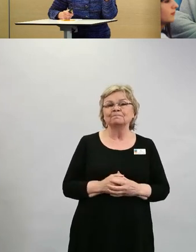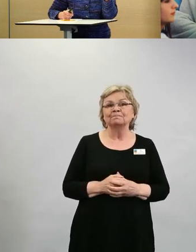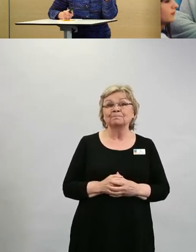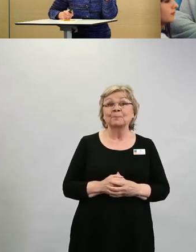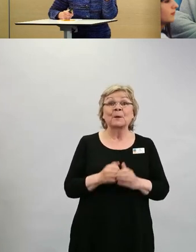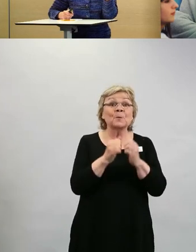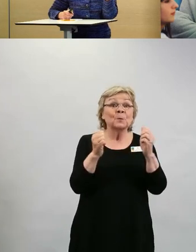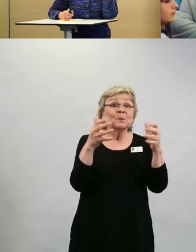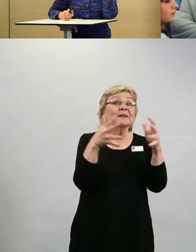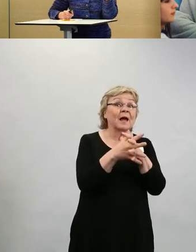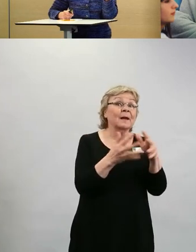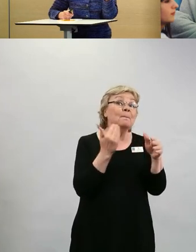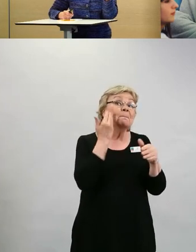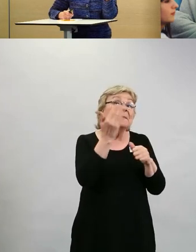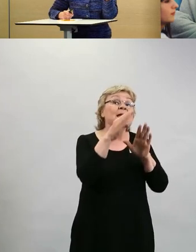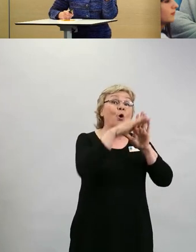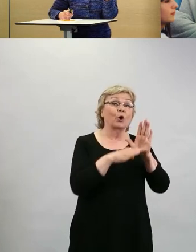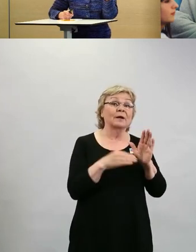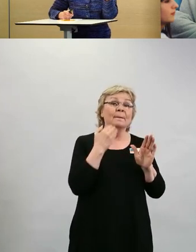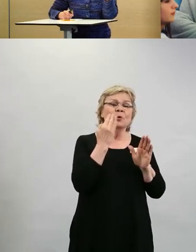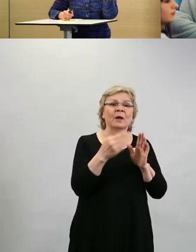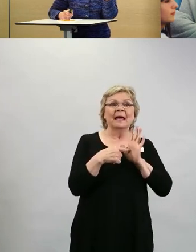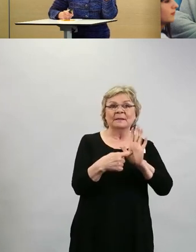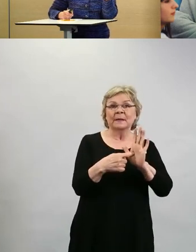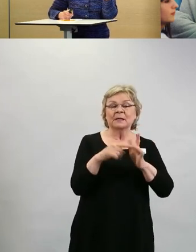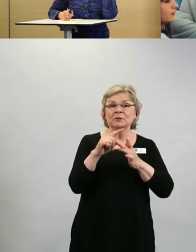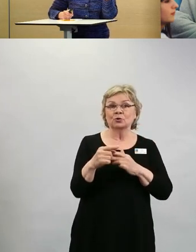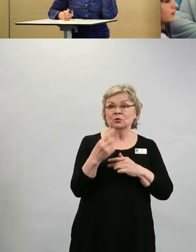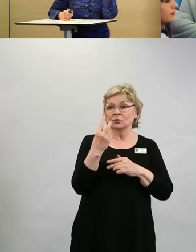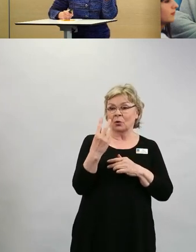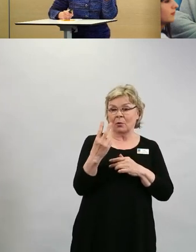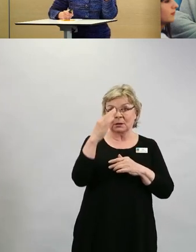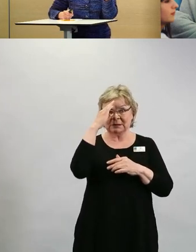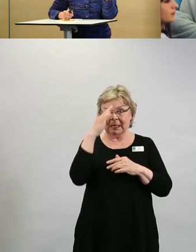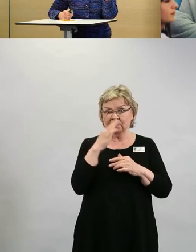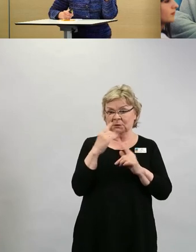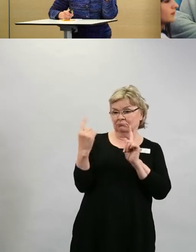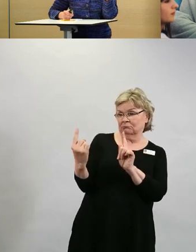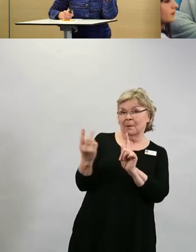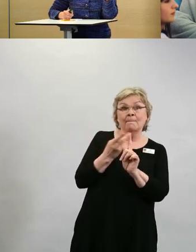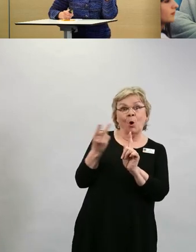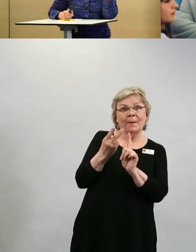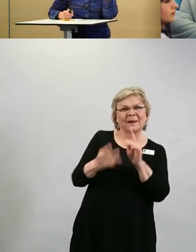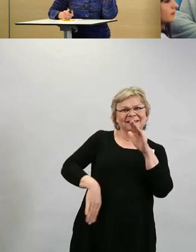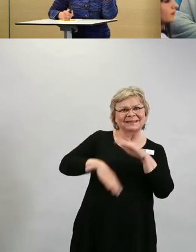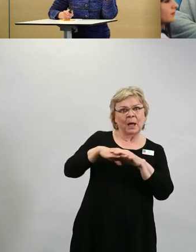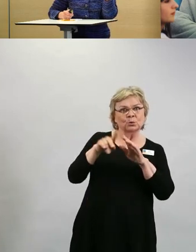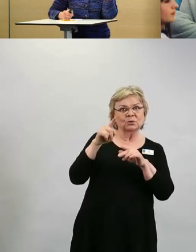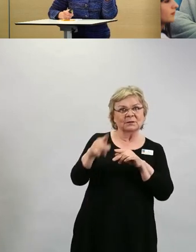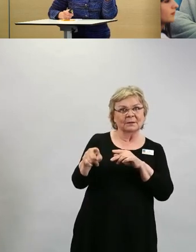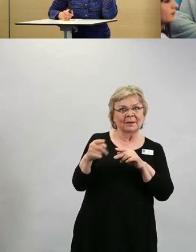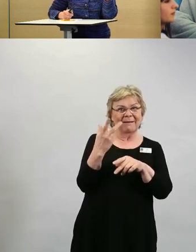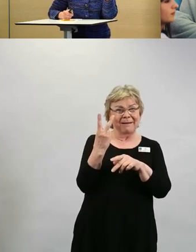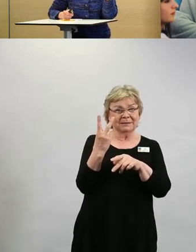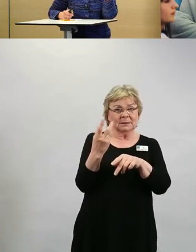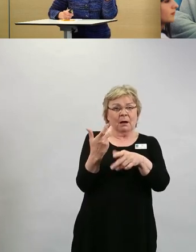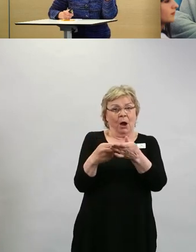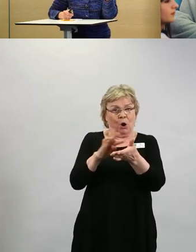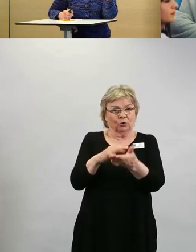Mutta tarkempia ohjeita siitä, mitä esimerkiksi kaksi täysin rokotettua, kahden annoksen rokotettua saa tehdä keskenänsä tai